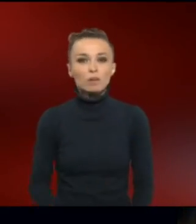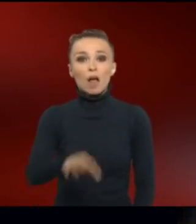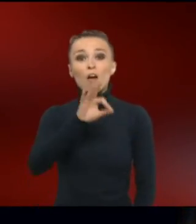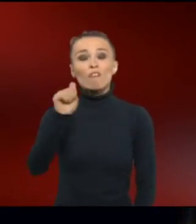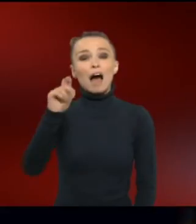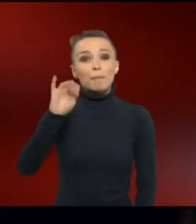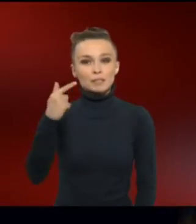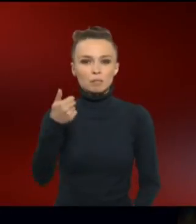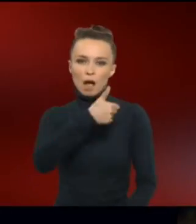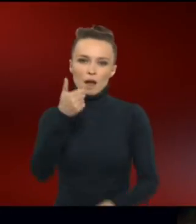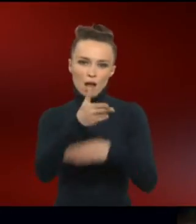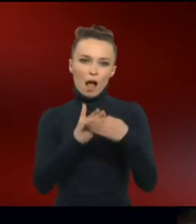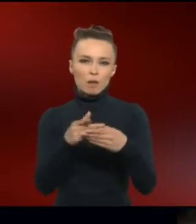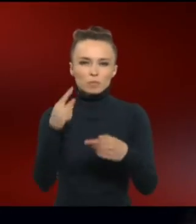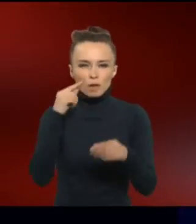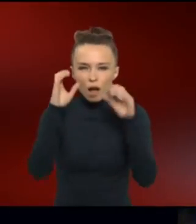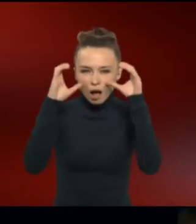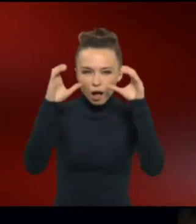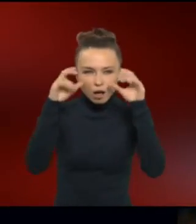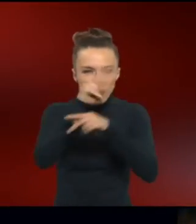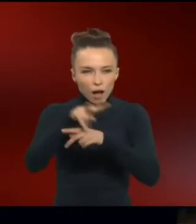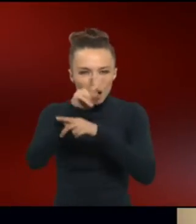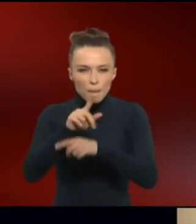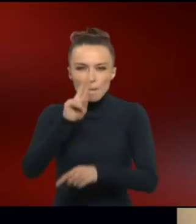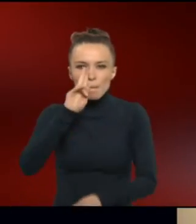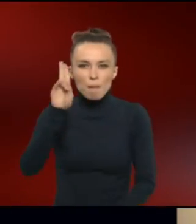eineinhalb. Er beobachtet aufmerksam eine blaue Maus.